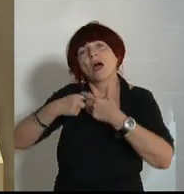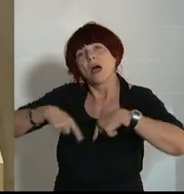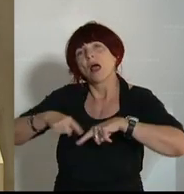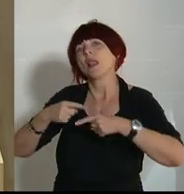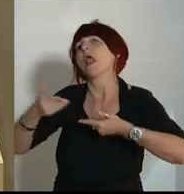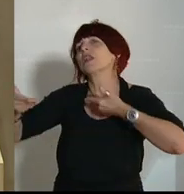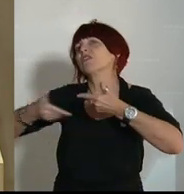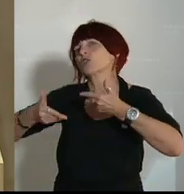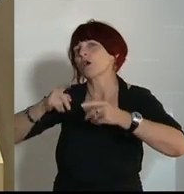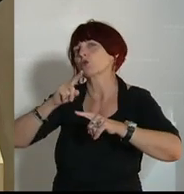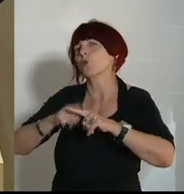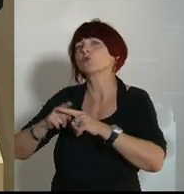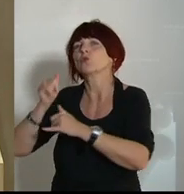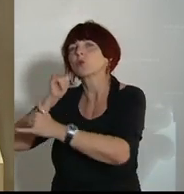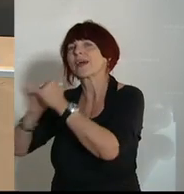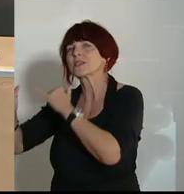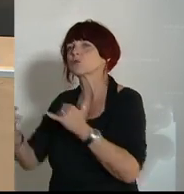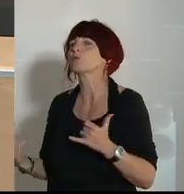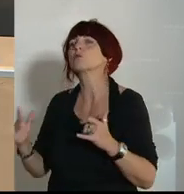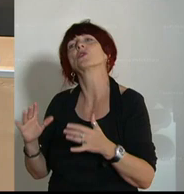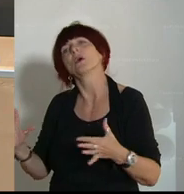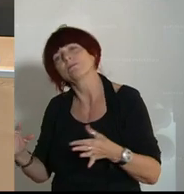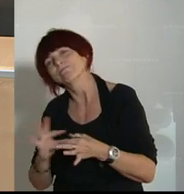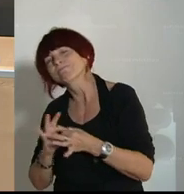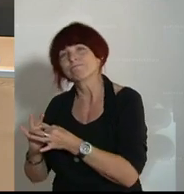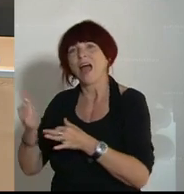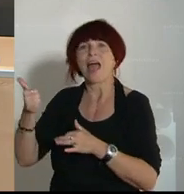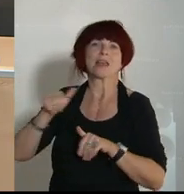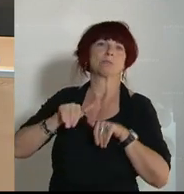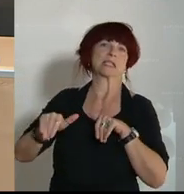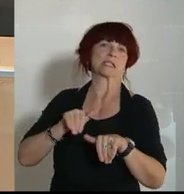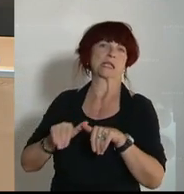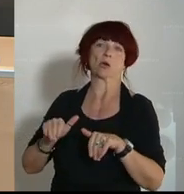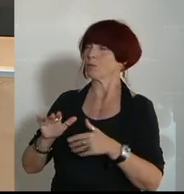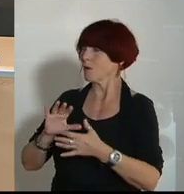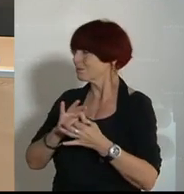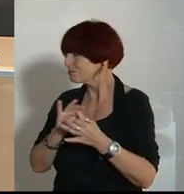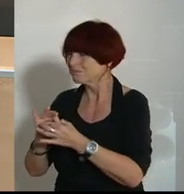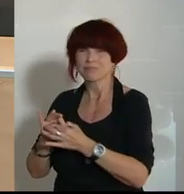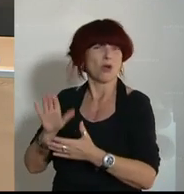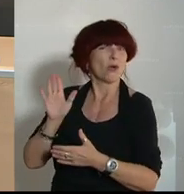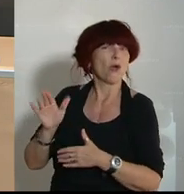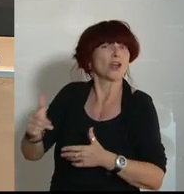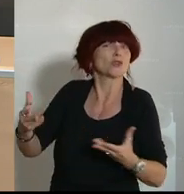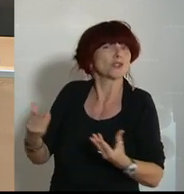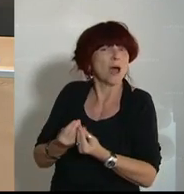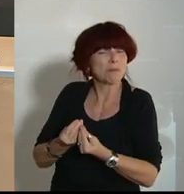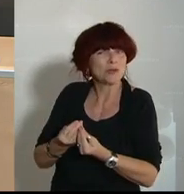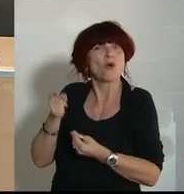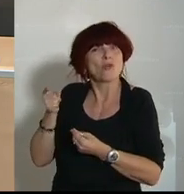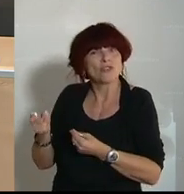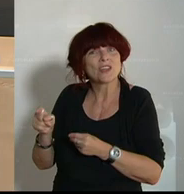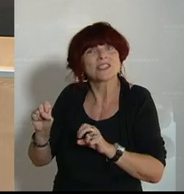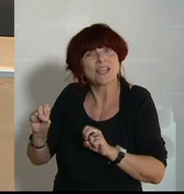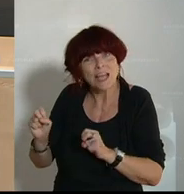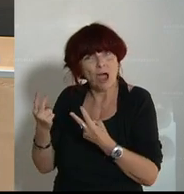Ministerium gebündelt ist, weil Landwirtschaft und Tourismus zusammengehört und damit diese Kraft auch, diese Pässe auch auf